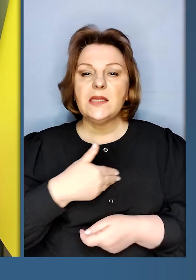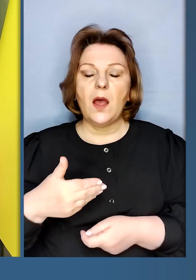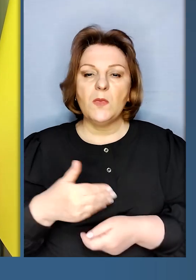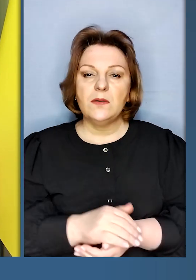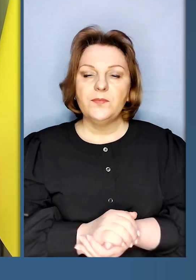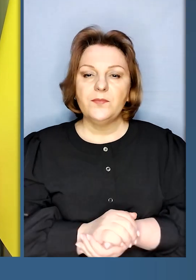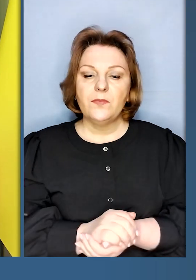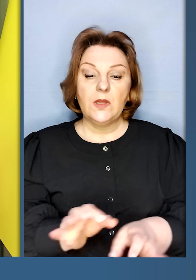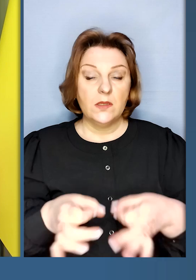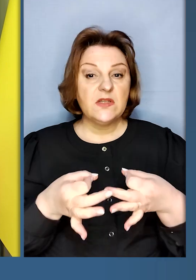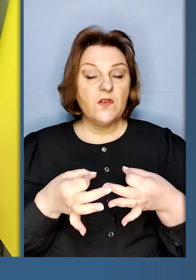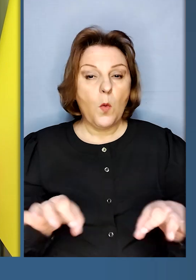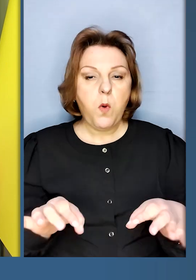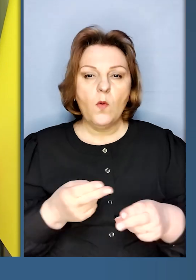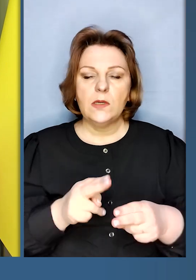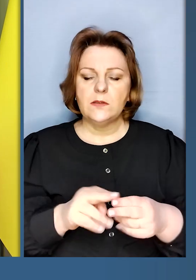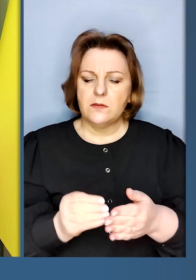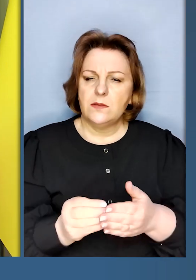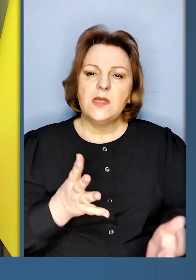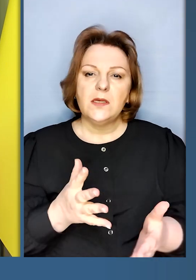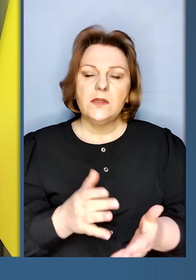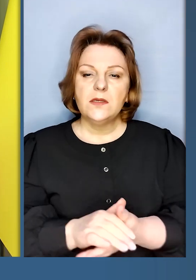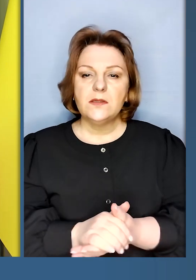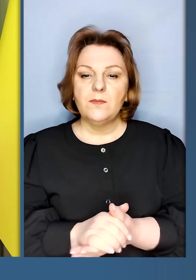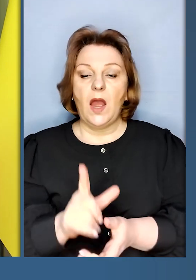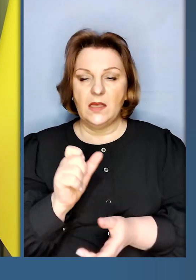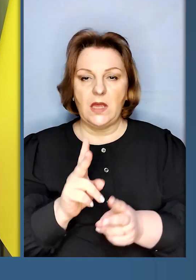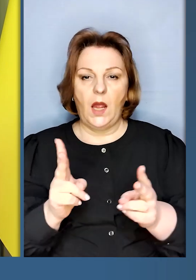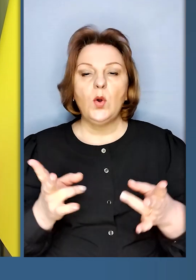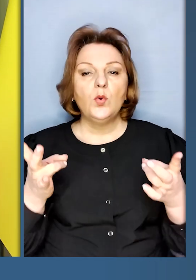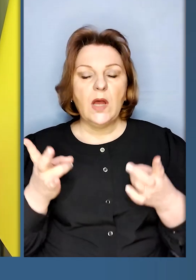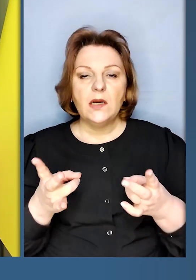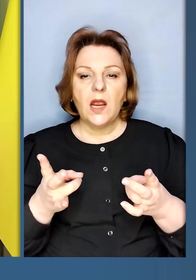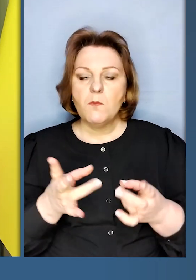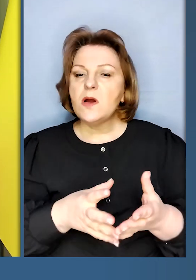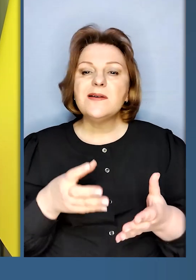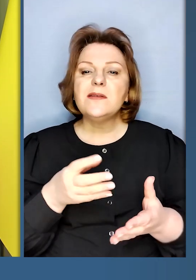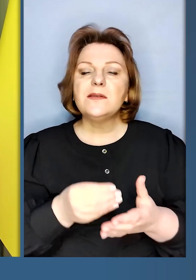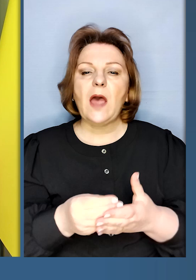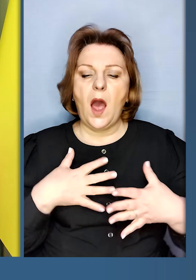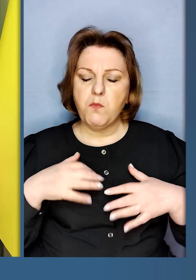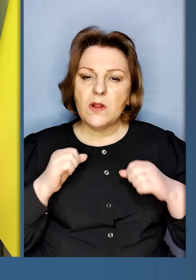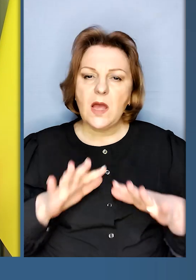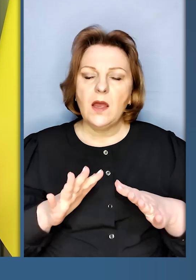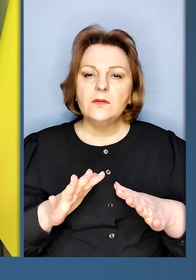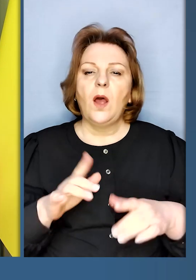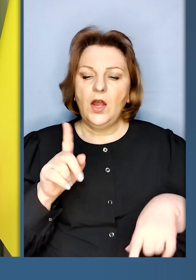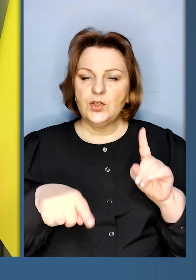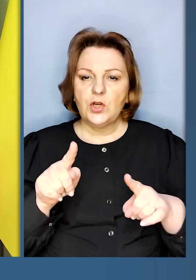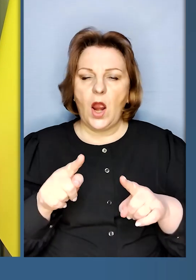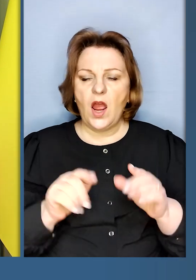що свобода це цінність, за яку треба заплатити часом найвищу